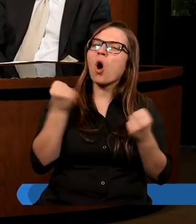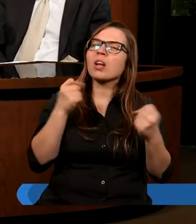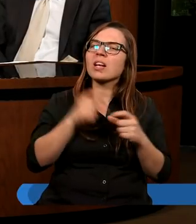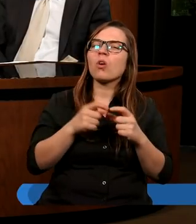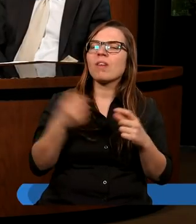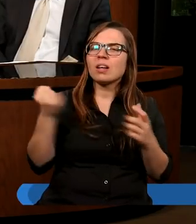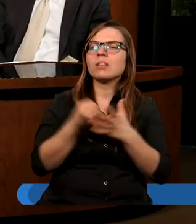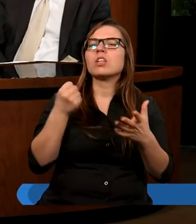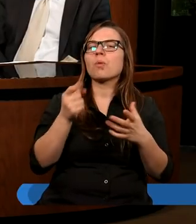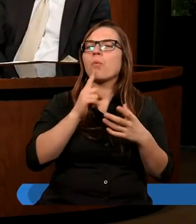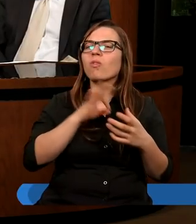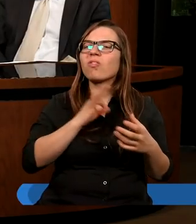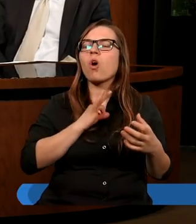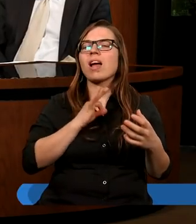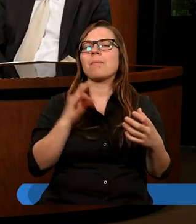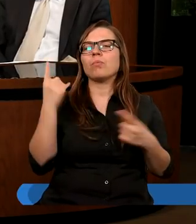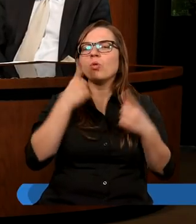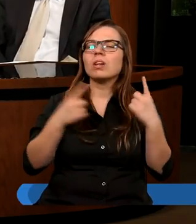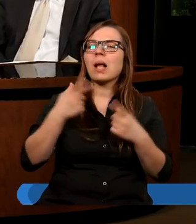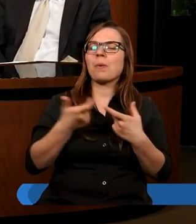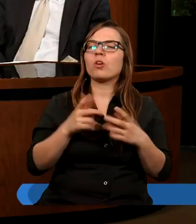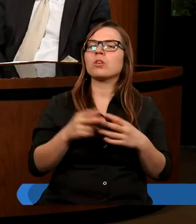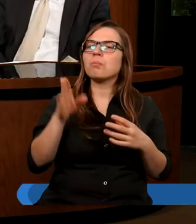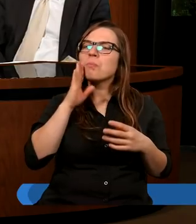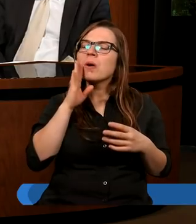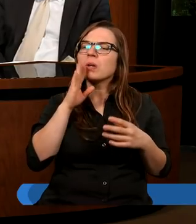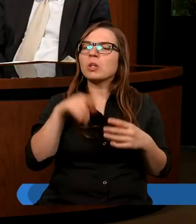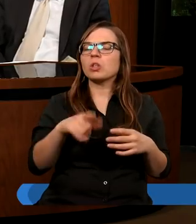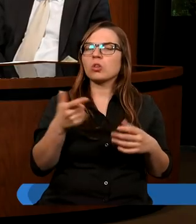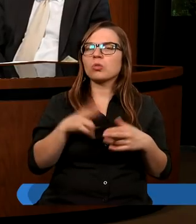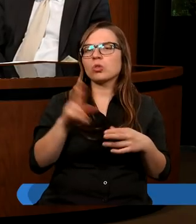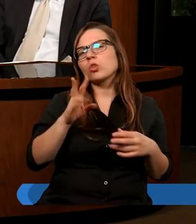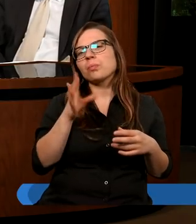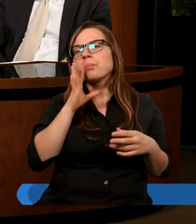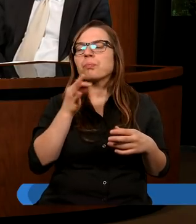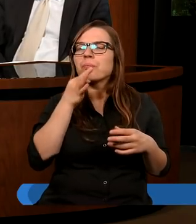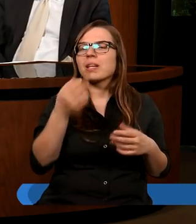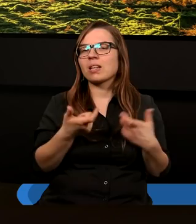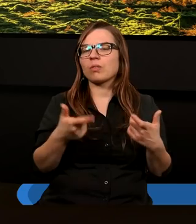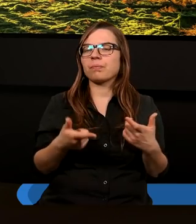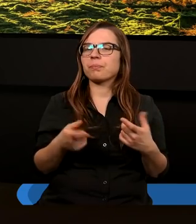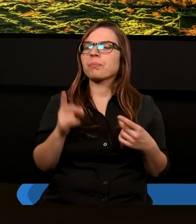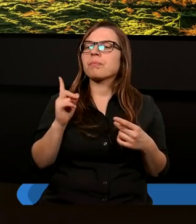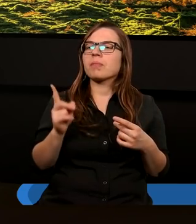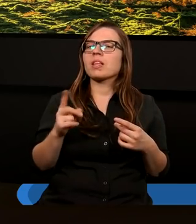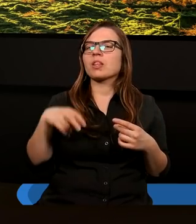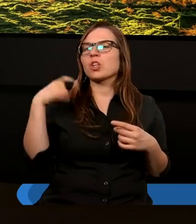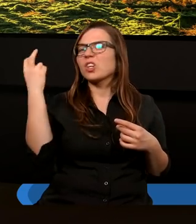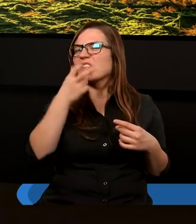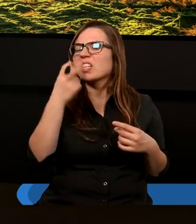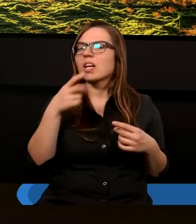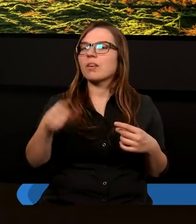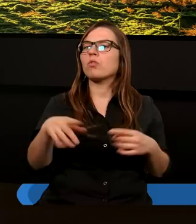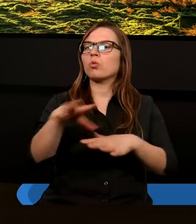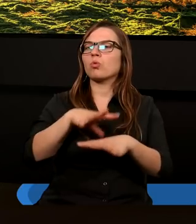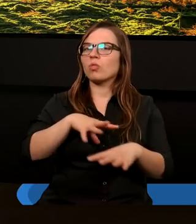po swojemu. Tak, Prawdopodobnie, gdyby nawet przeczytał. Tak. Ciekawe jest to, że Duch Święty,